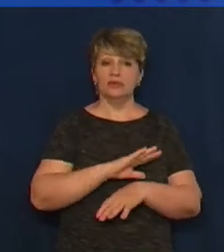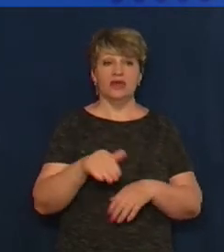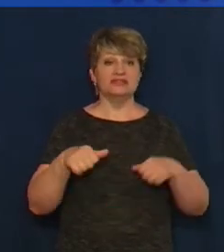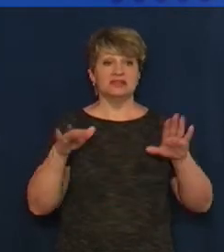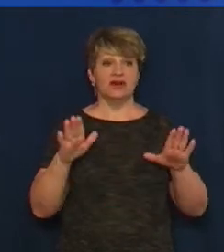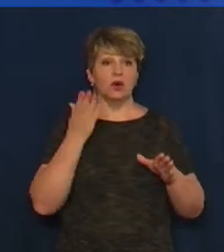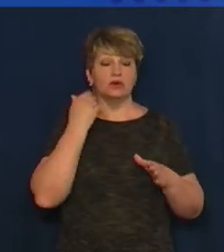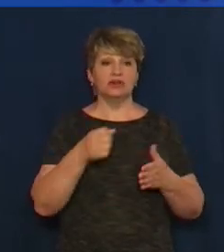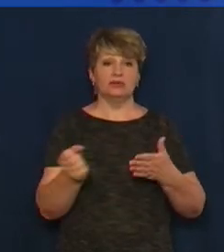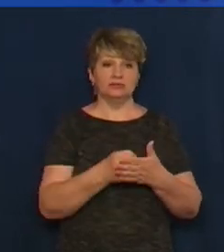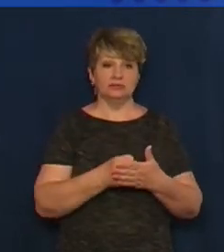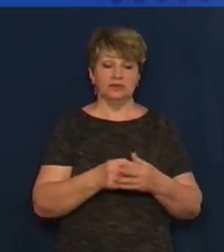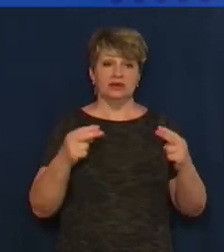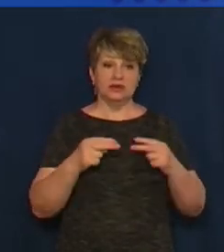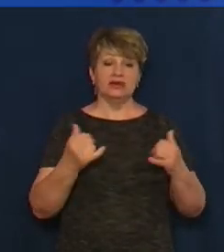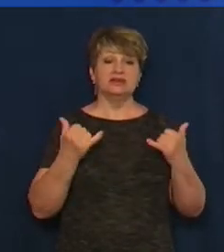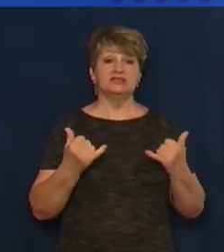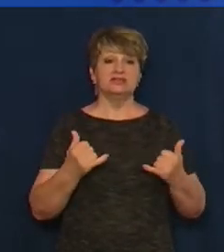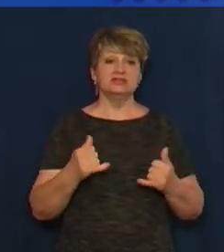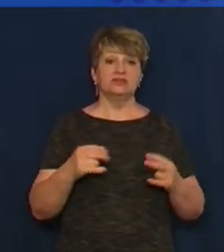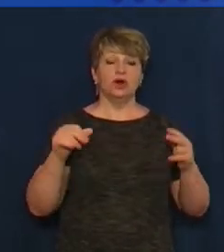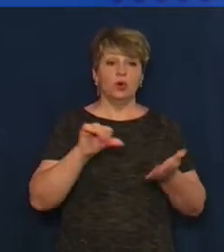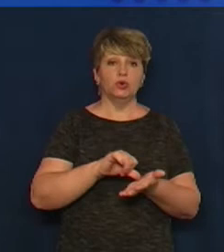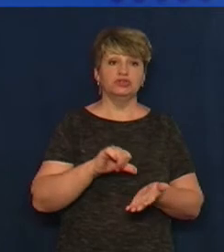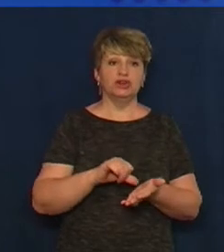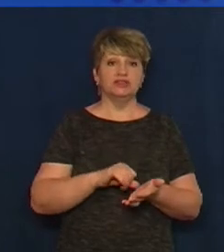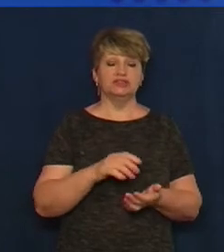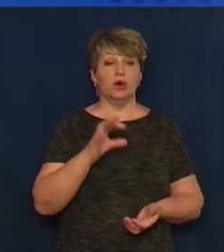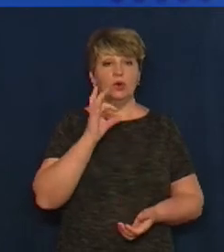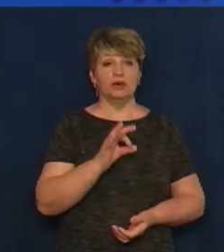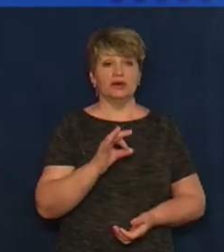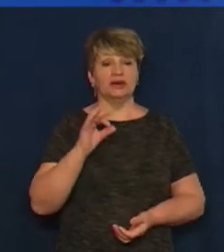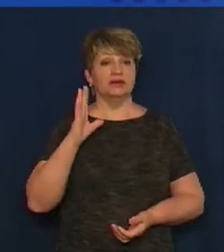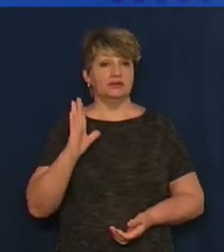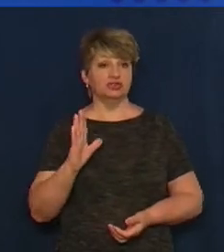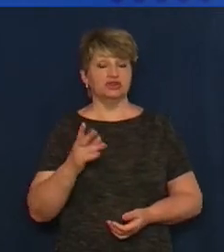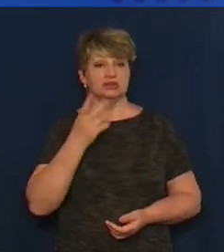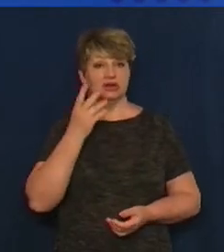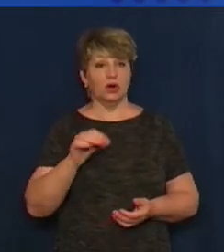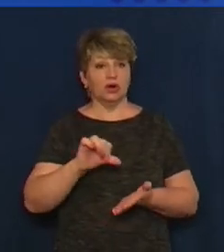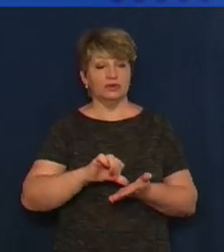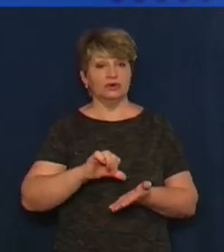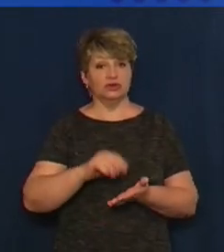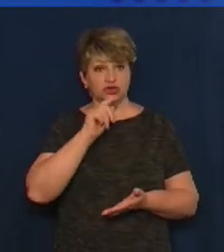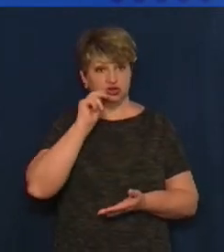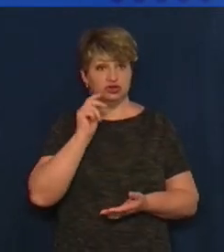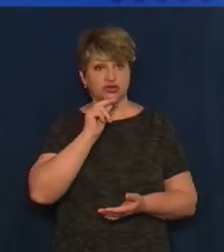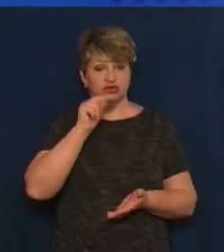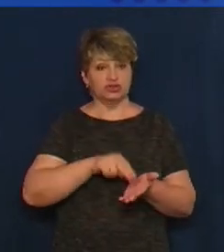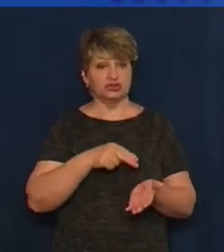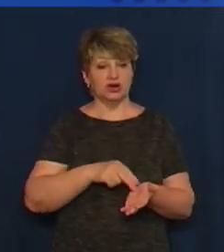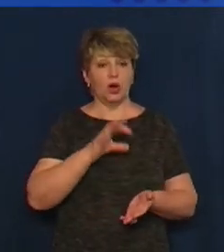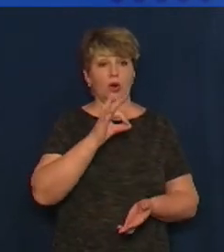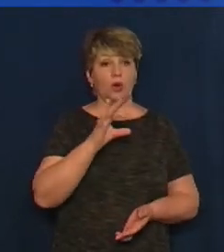свідчення. Сьогодні учасниця ООН УПА Віра Григорівна Борушевська, голова Черкаської обласної організації всеукраїнського братства ООН УПА,